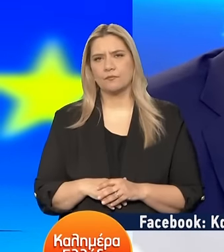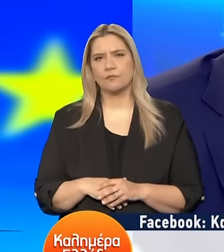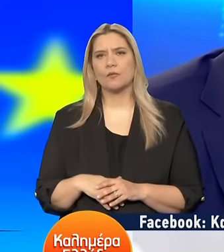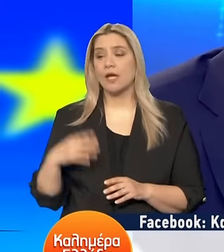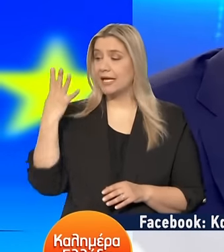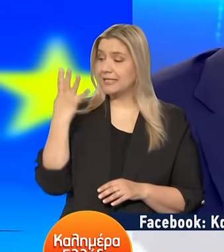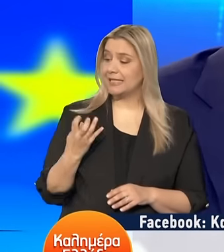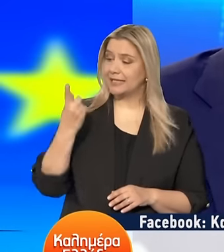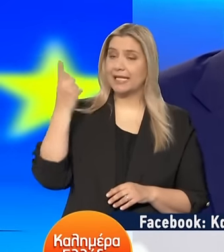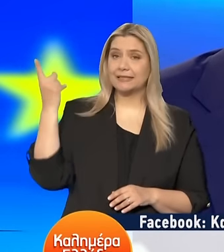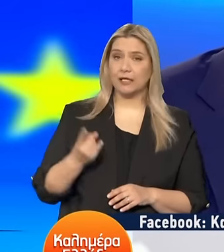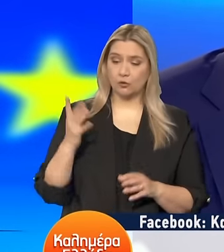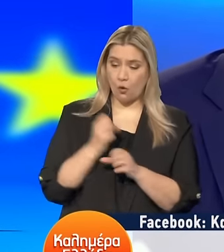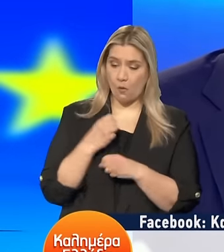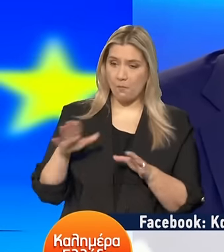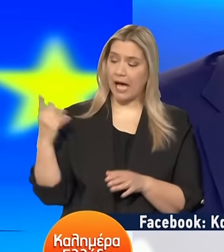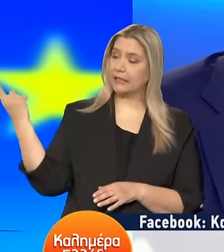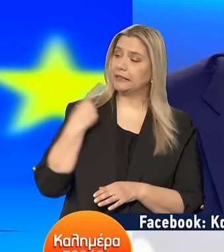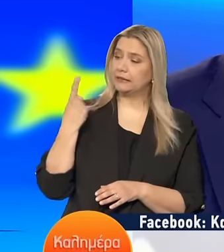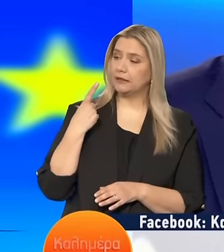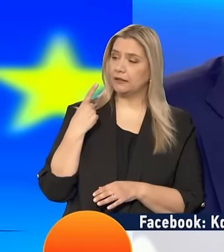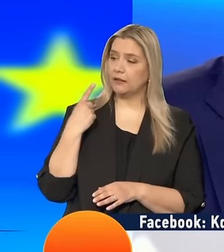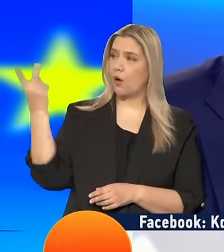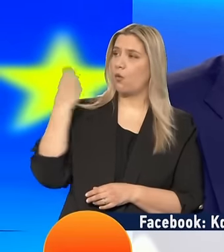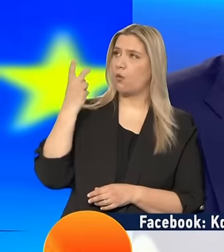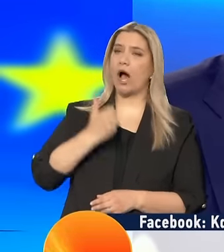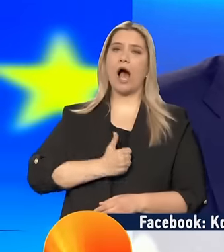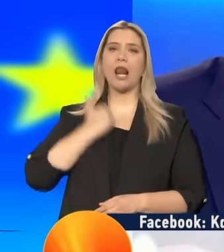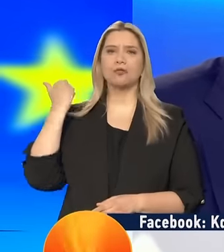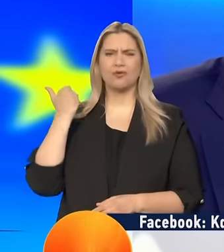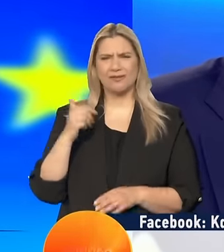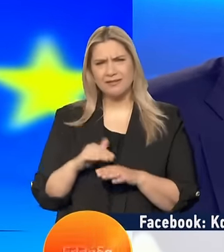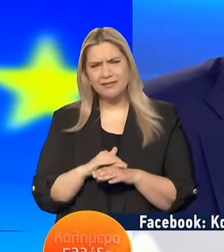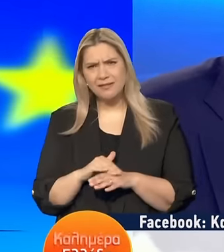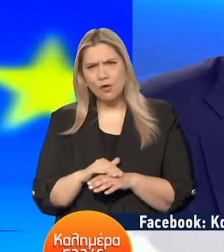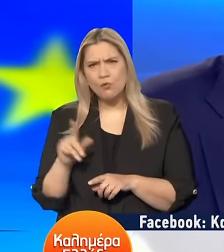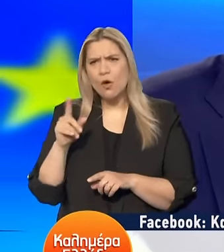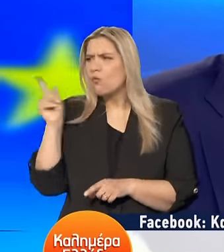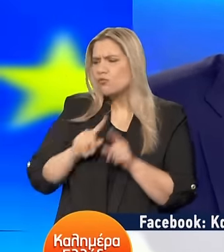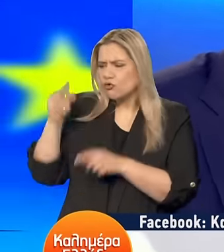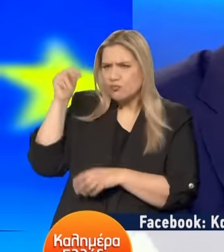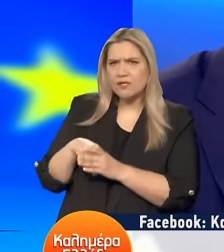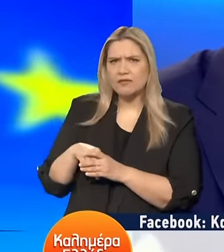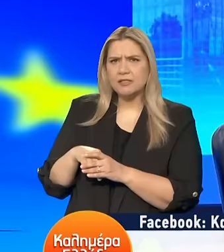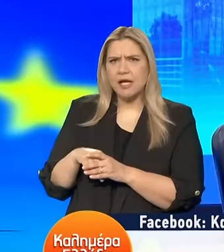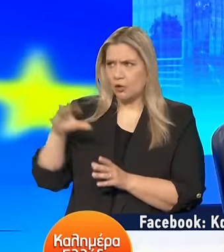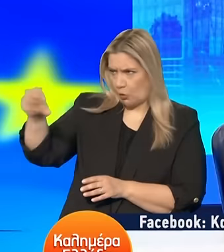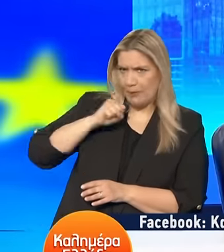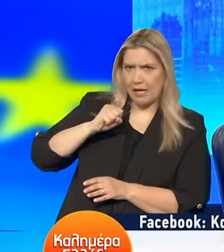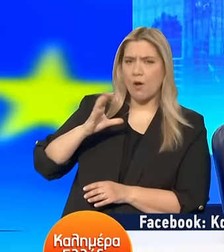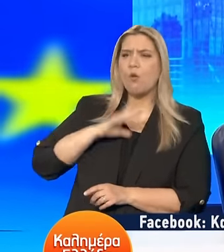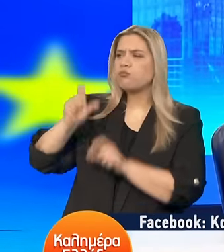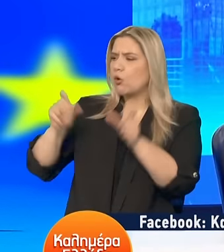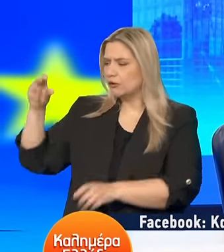41% Είμαστε αλαζόνες Μα συγνώμη το 41% Οι πολίτες μας το έδωσαν Έτσι δεν είναι Δεν το υφαρπάξαμε από κάποιον